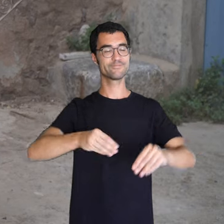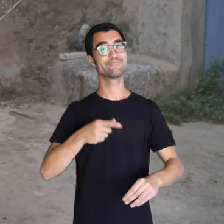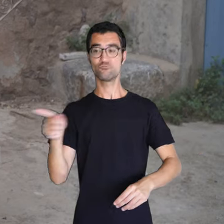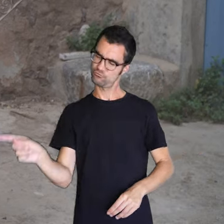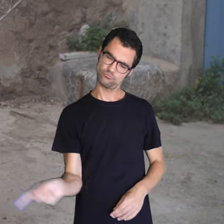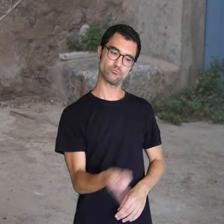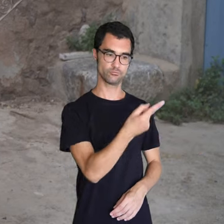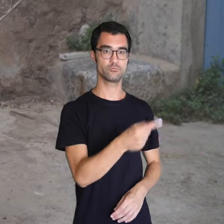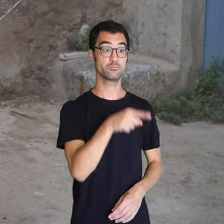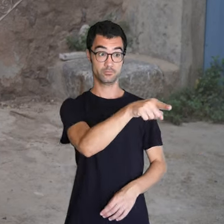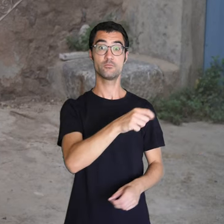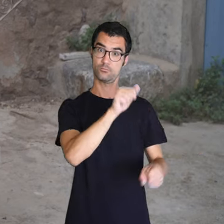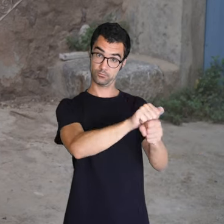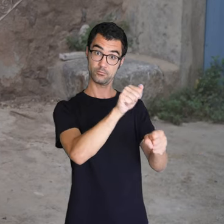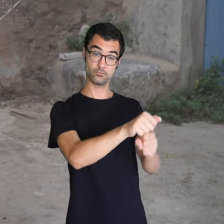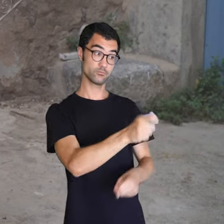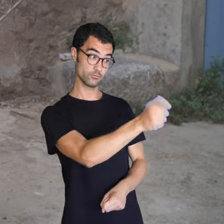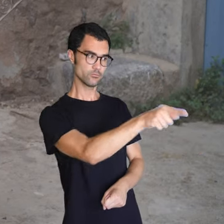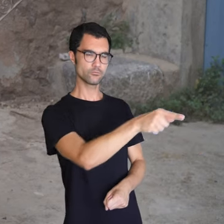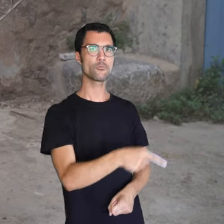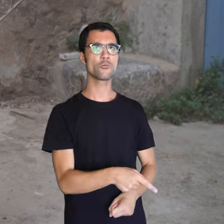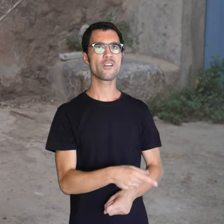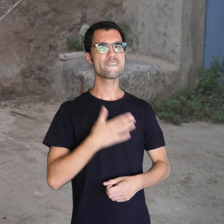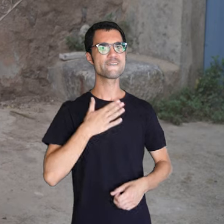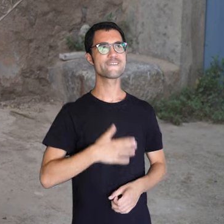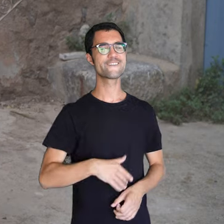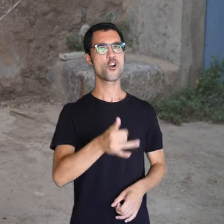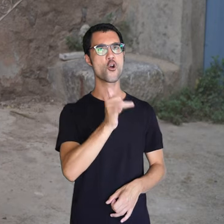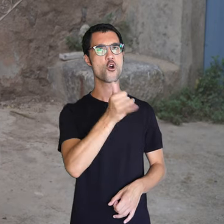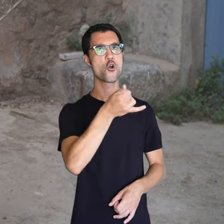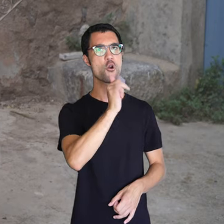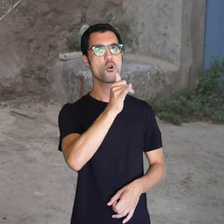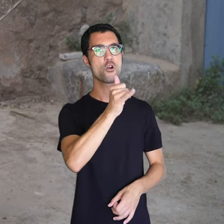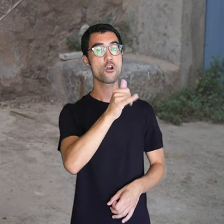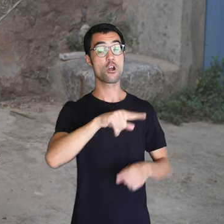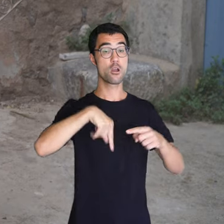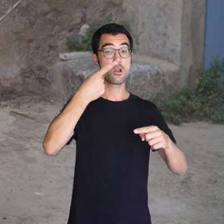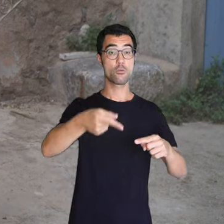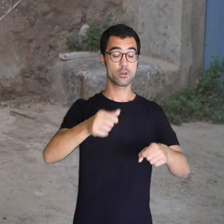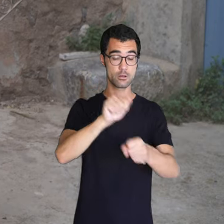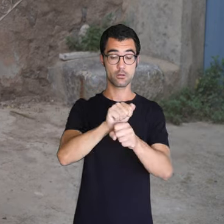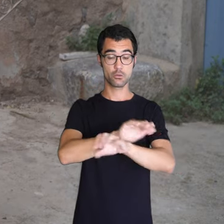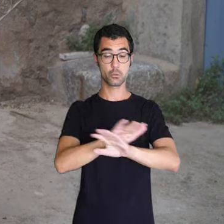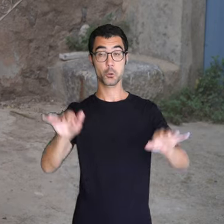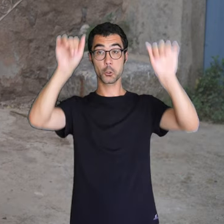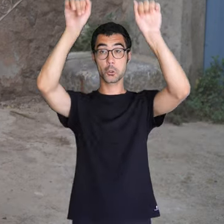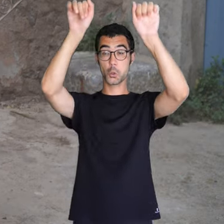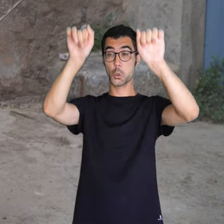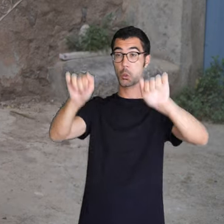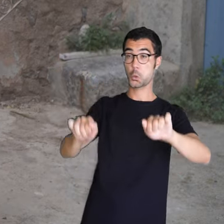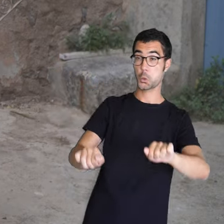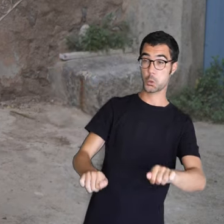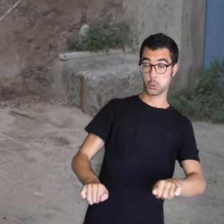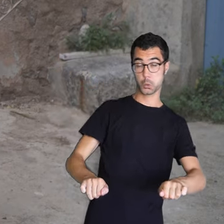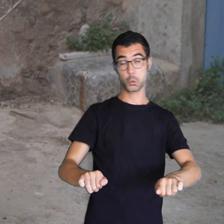deia, guarda sa meva dependenta perquè li agradava molt el vi. I quan acabes dia